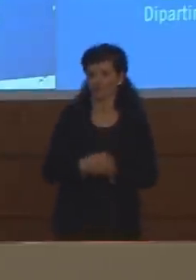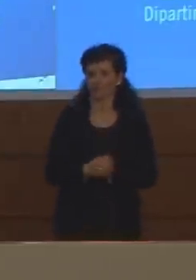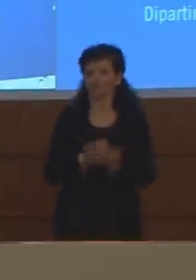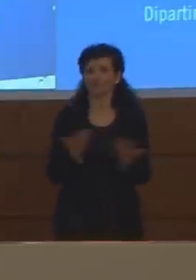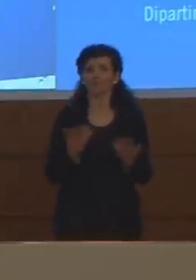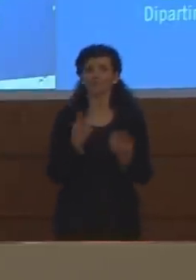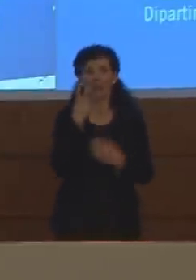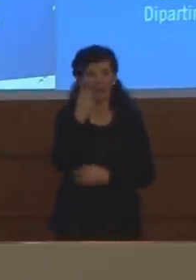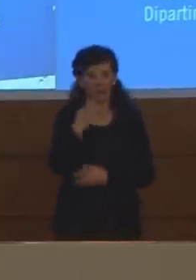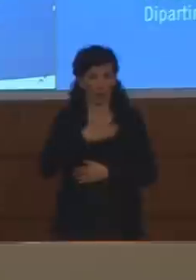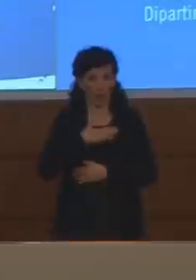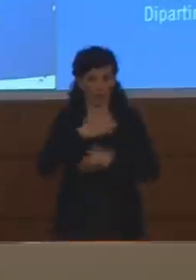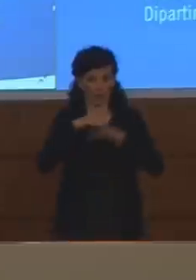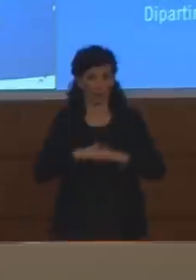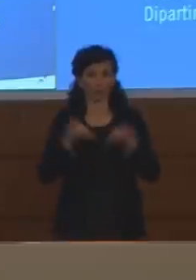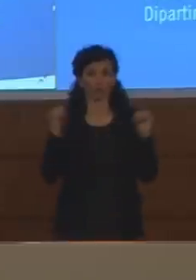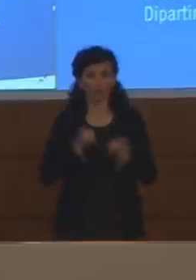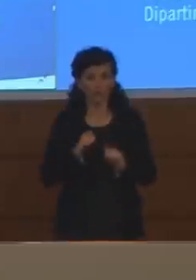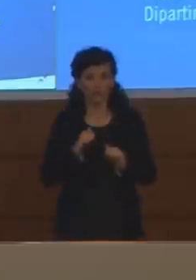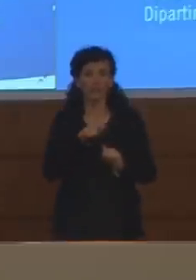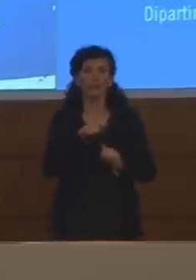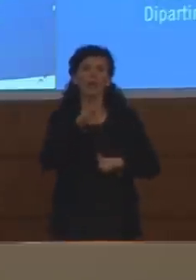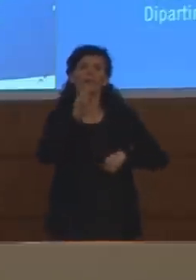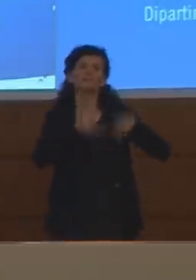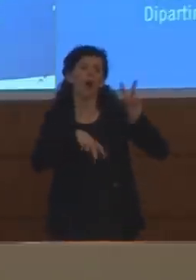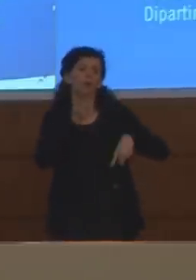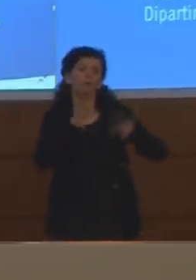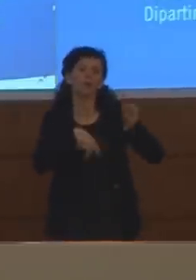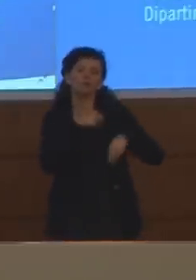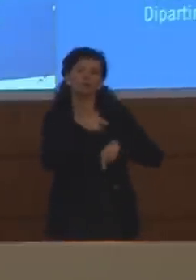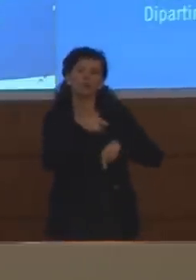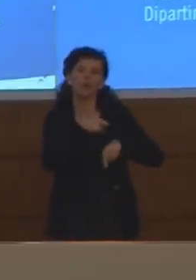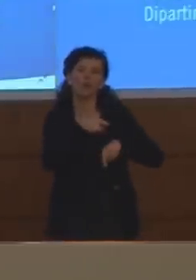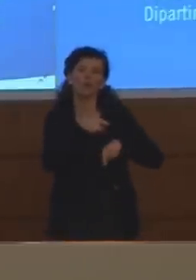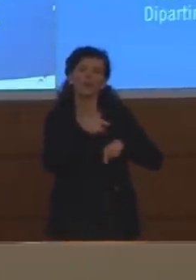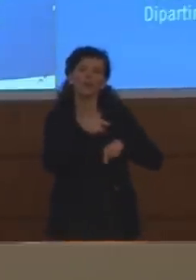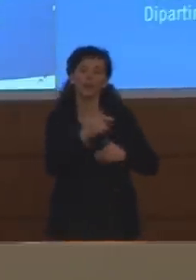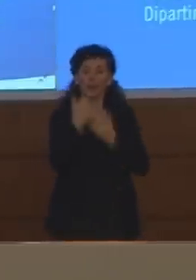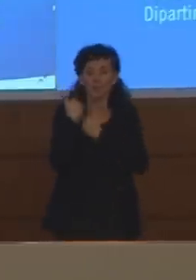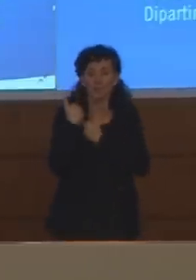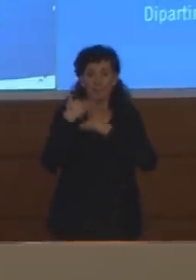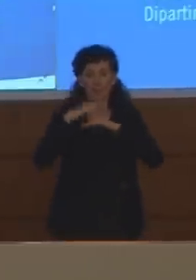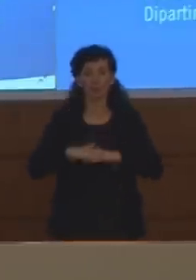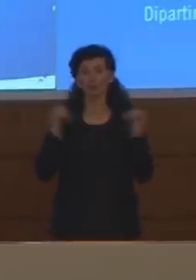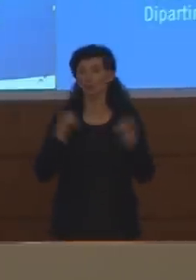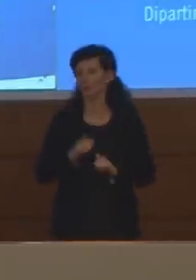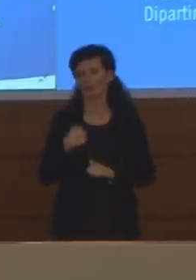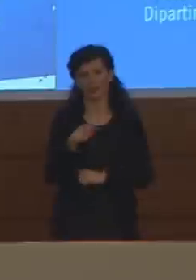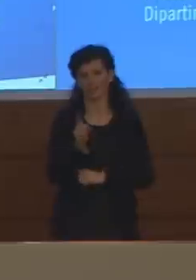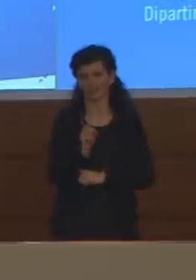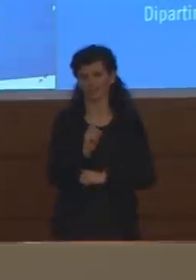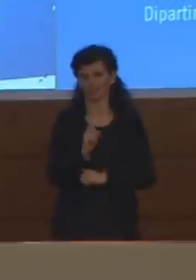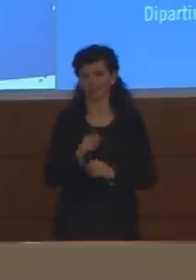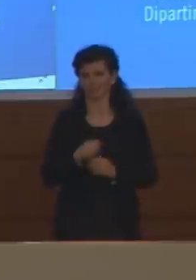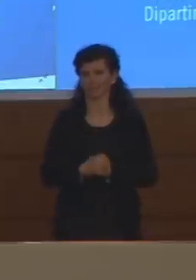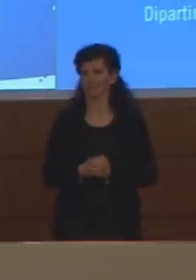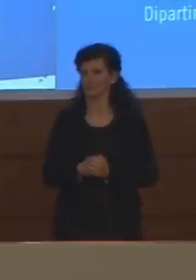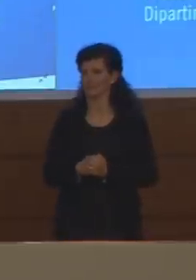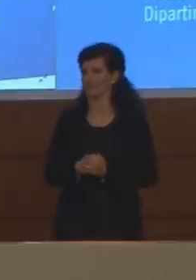quello che mi riguarda è una valutazione che non riguarda la sfera di competenza del Dipartimento della Protezione Civile.